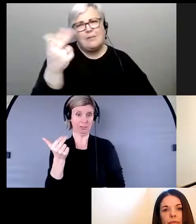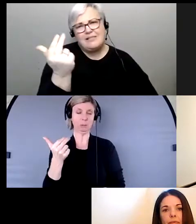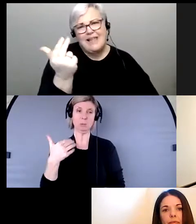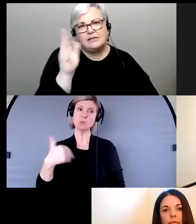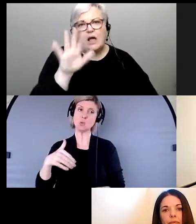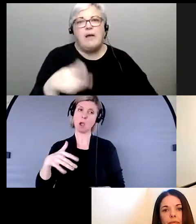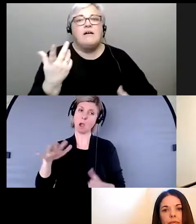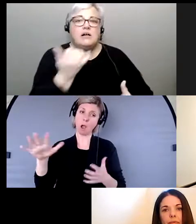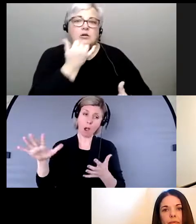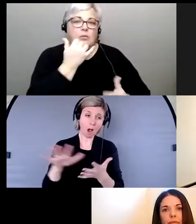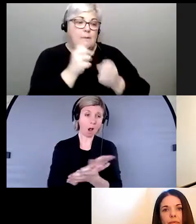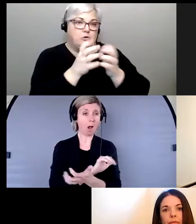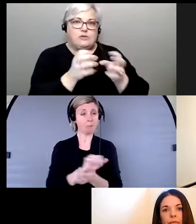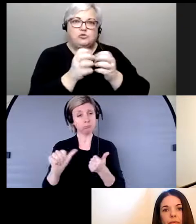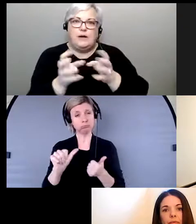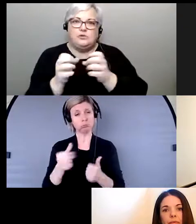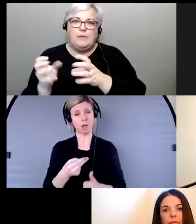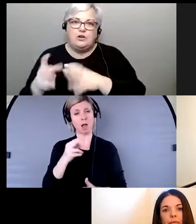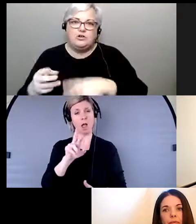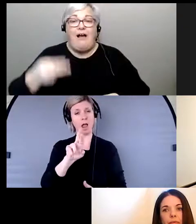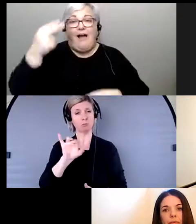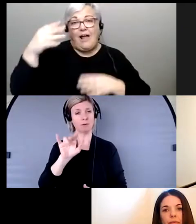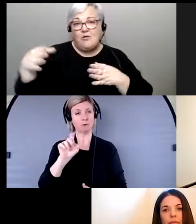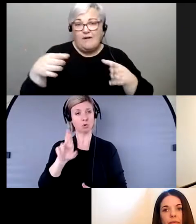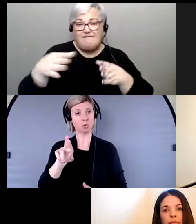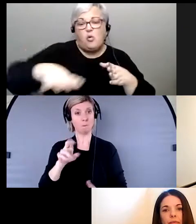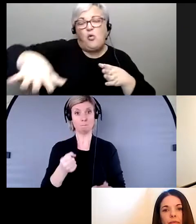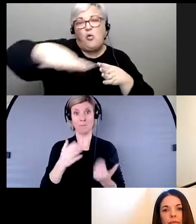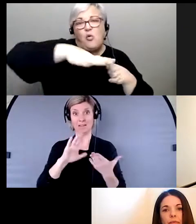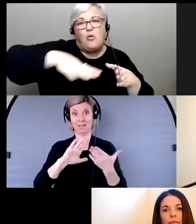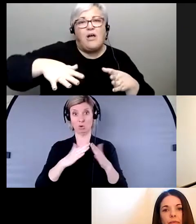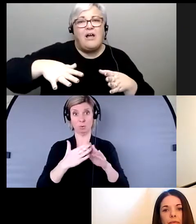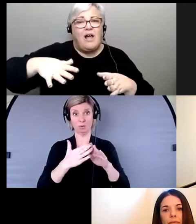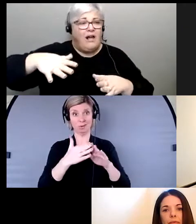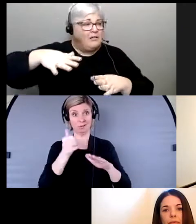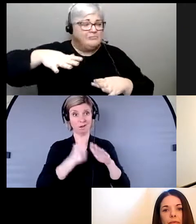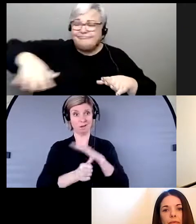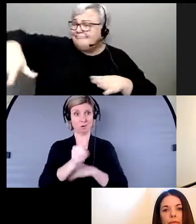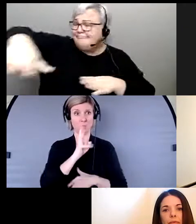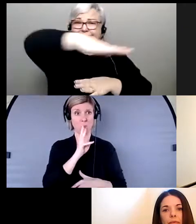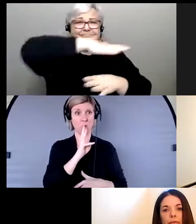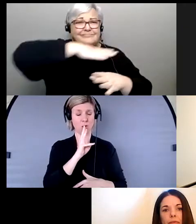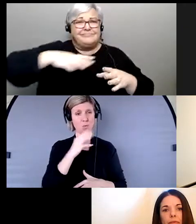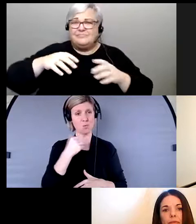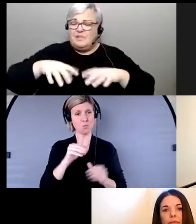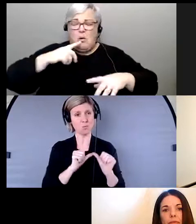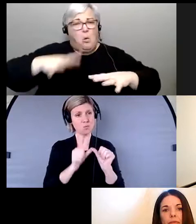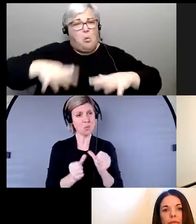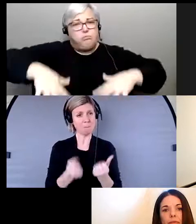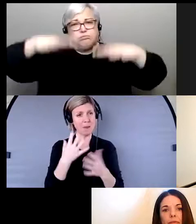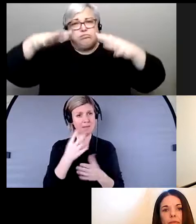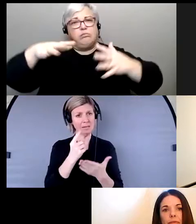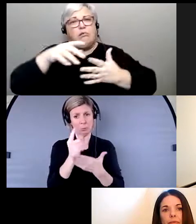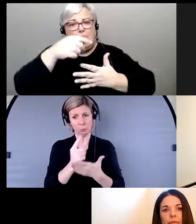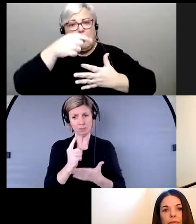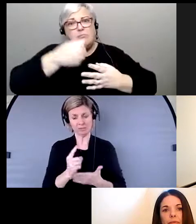des dommages très importants à High River. Des quartiers complets étaient inondés pendant des semaines. Presque